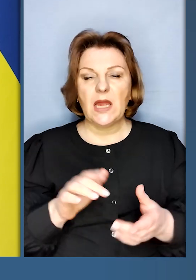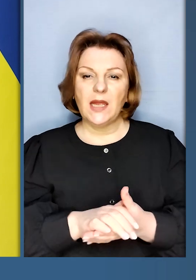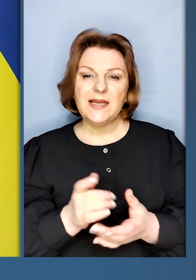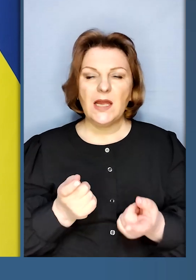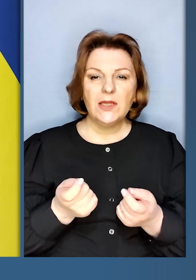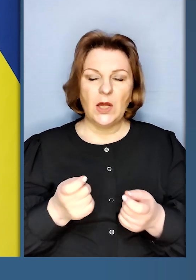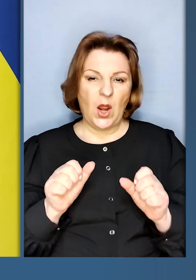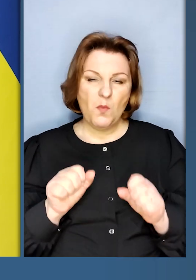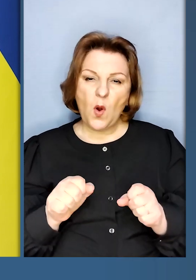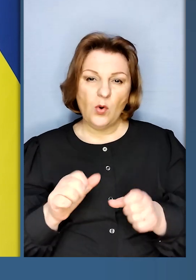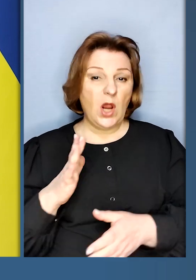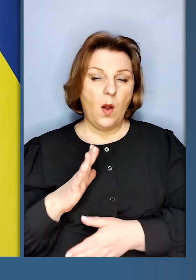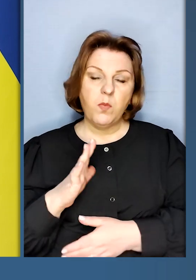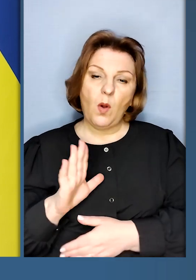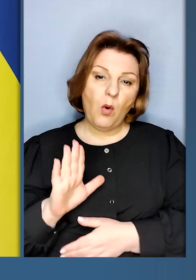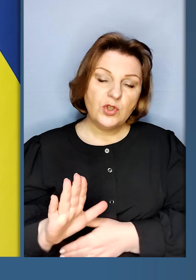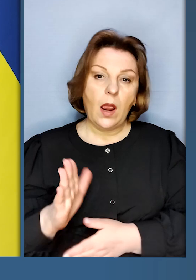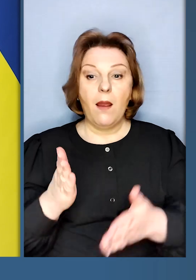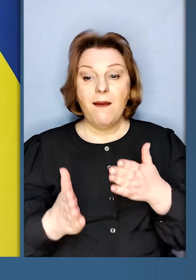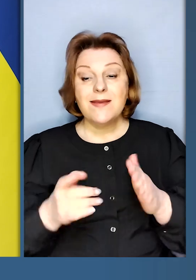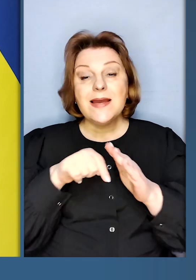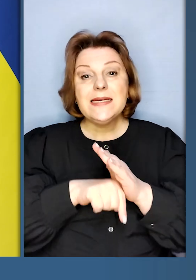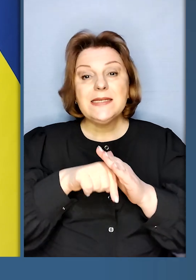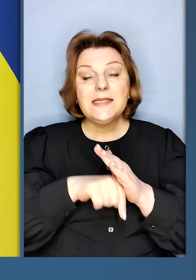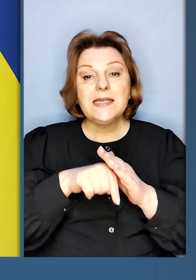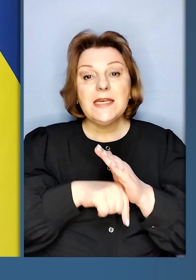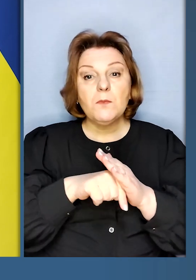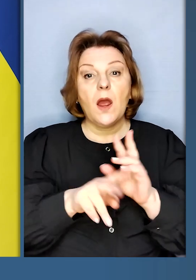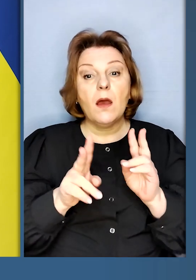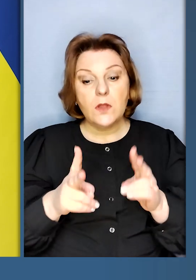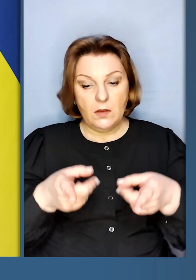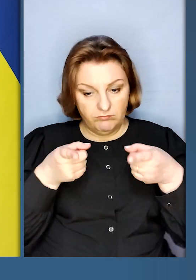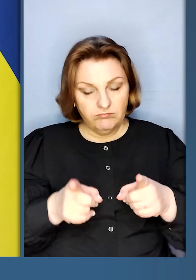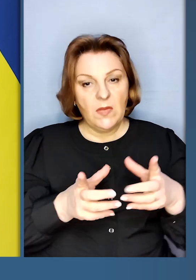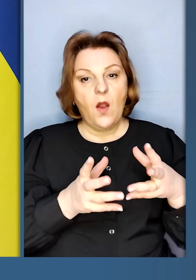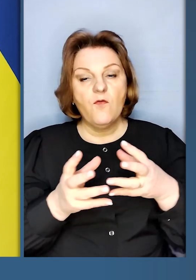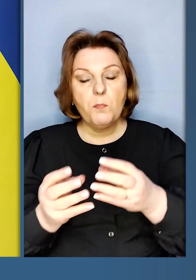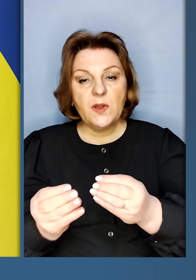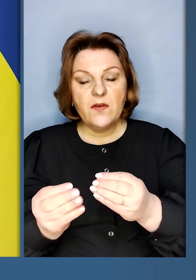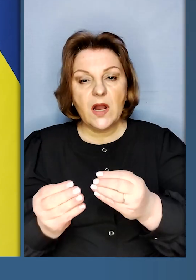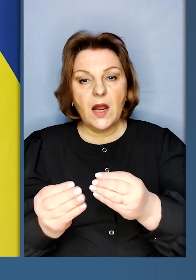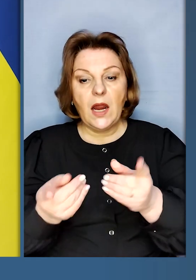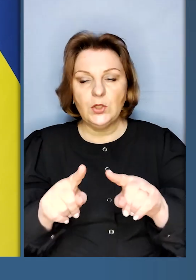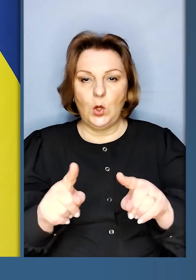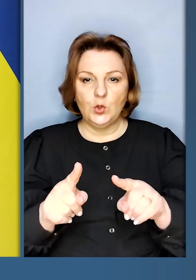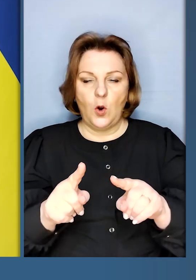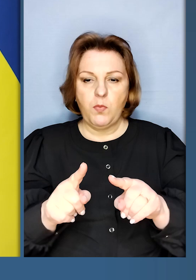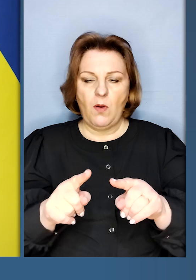Іноді, знаєте, трішки можна і почекати, якщо зміст такий, який впливає на